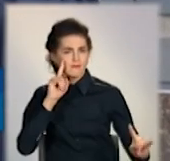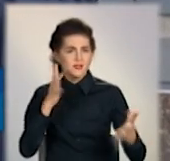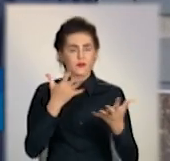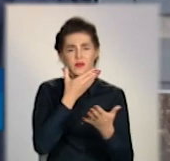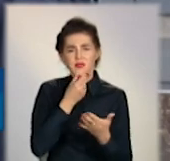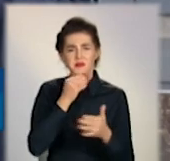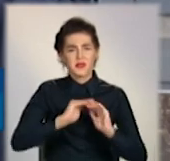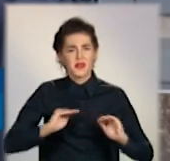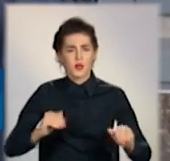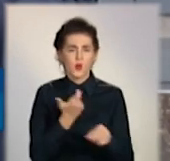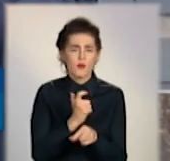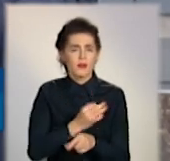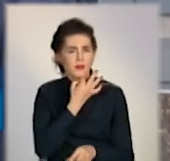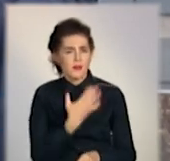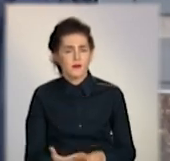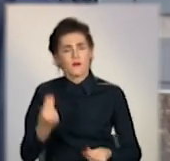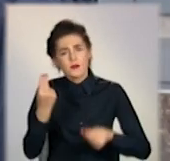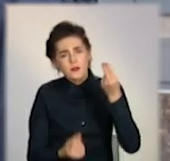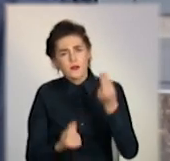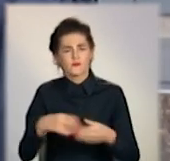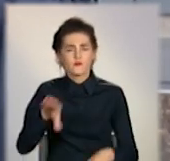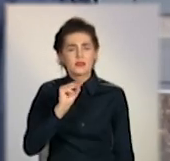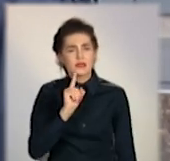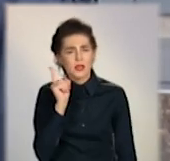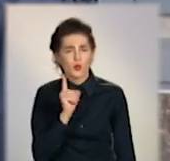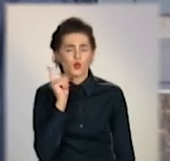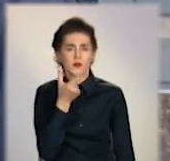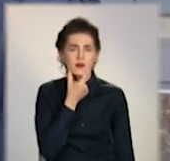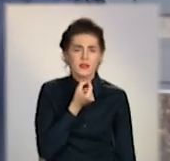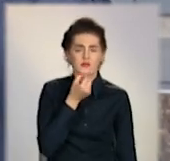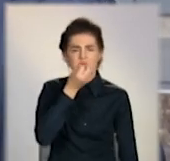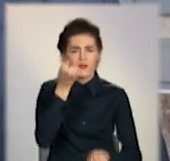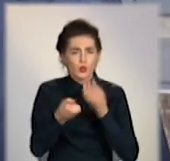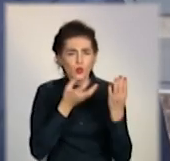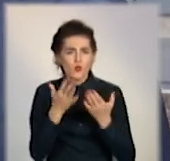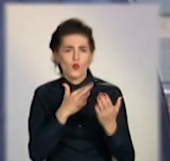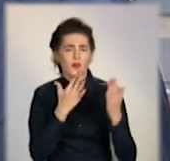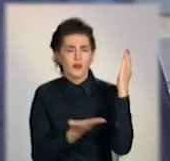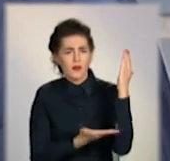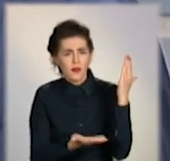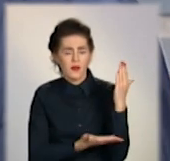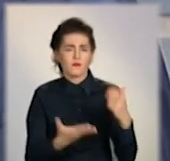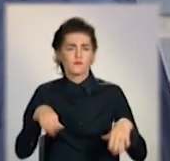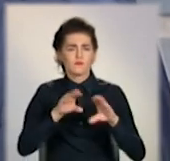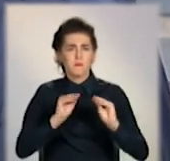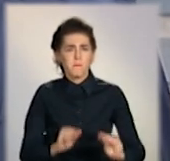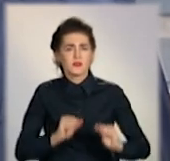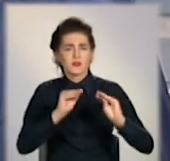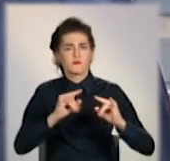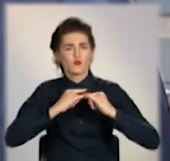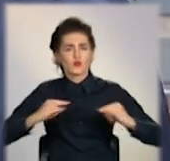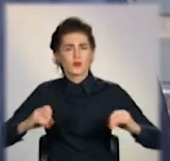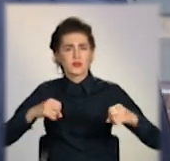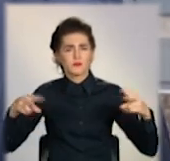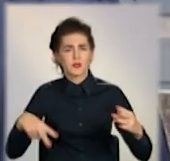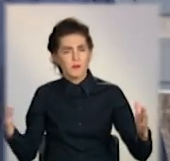Дітям дуже подобається тут грати. Все зелене, красиве, багато цвітов, багато нових деревьев. Поставили нам стул для пинг